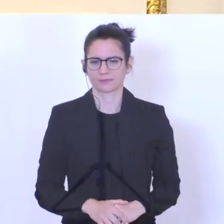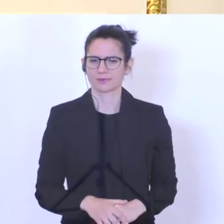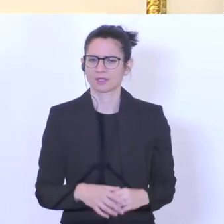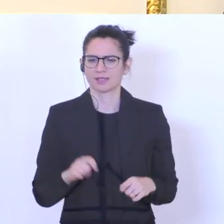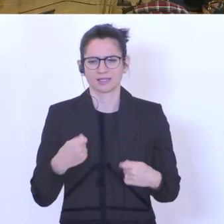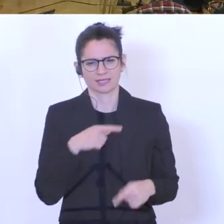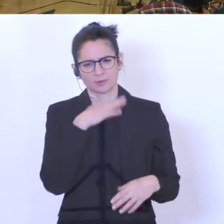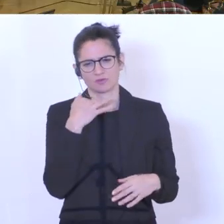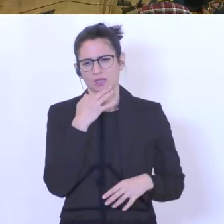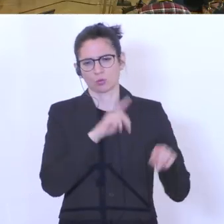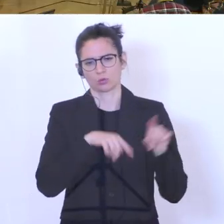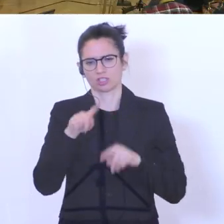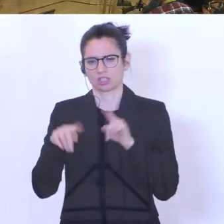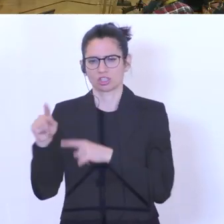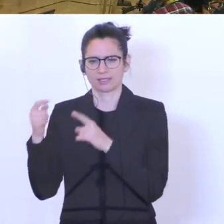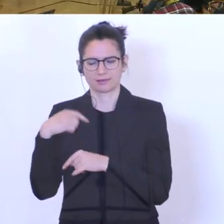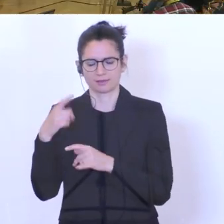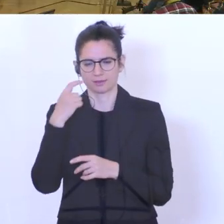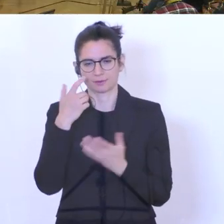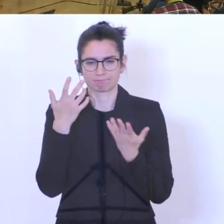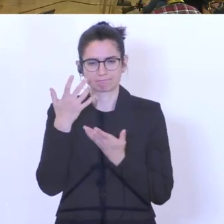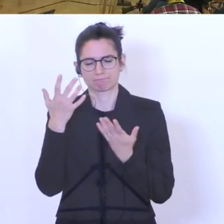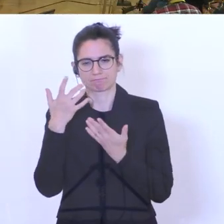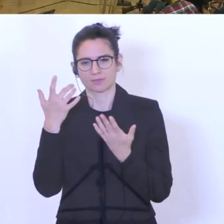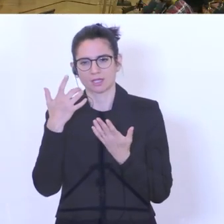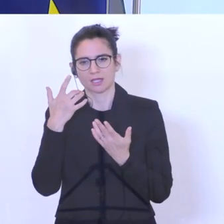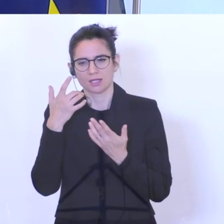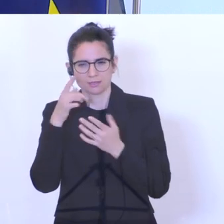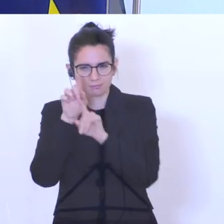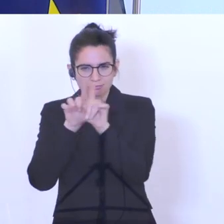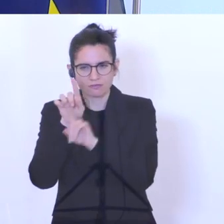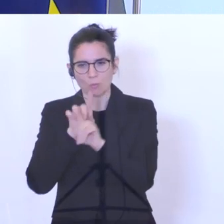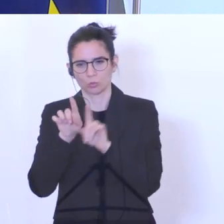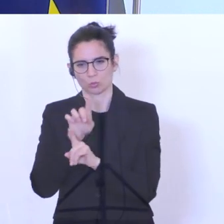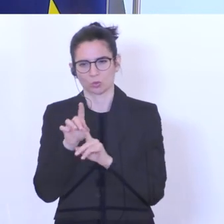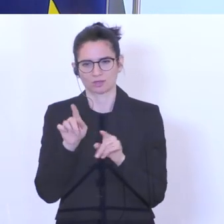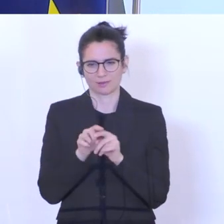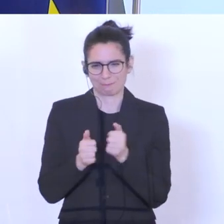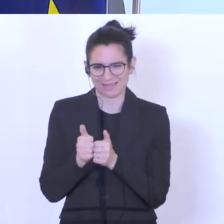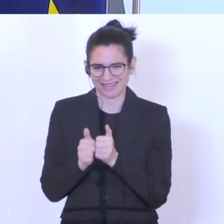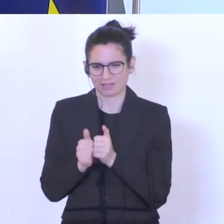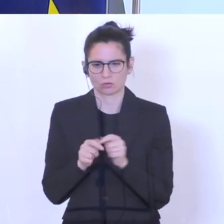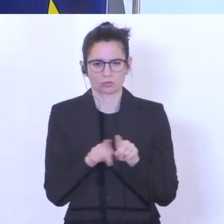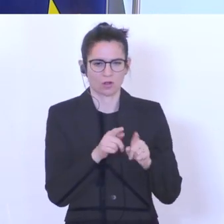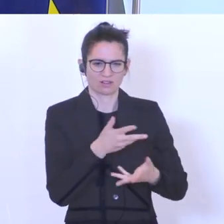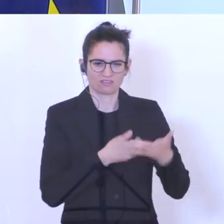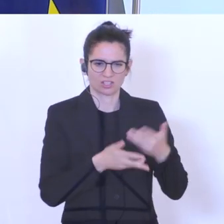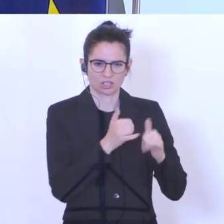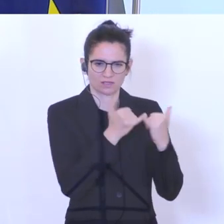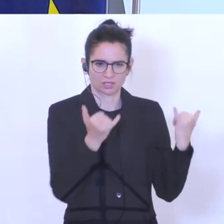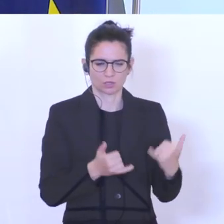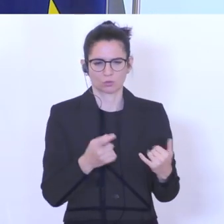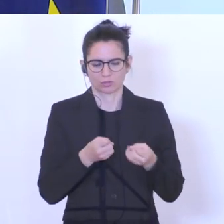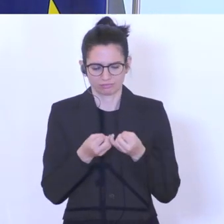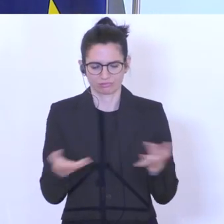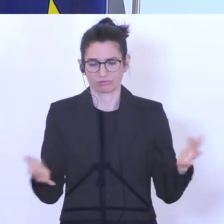viele verschiedene Szenarien, die Expertinnen und Experten errechnet haben, aber auch von den Wirtschaftsforschungsinstituten eine Bandbreite